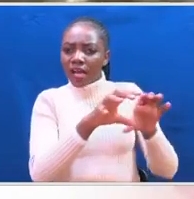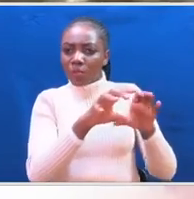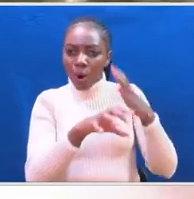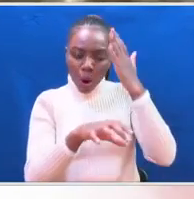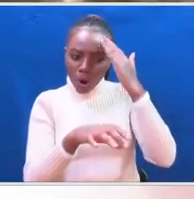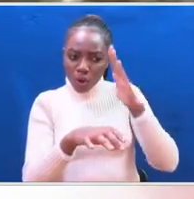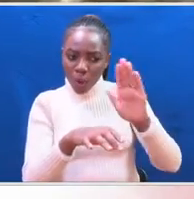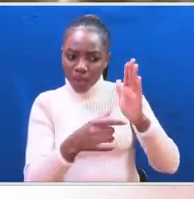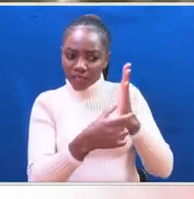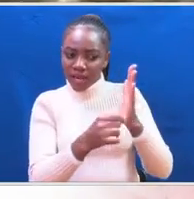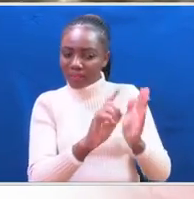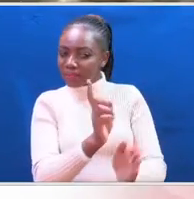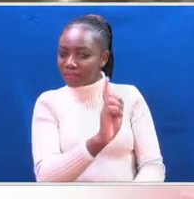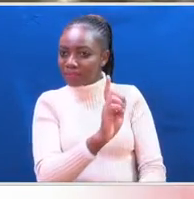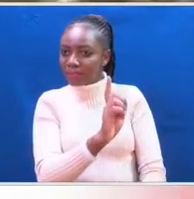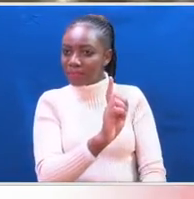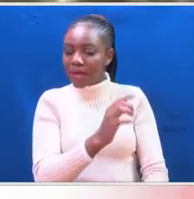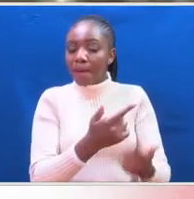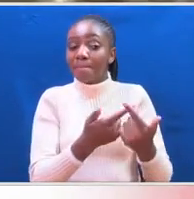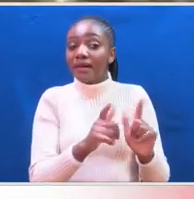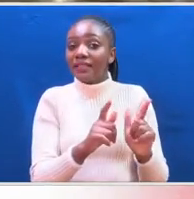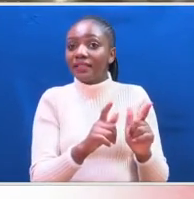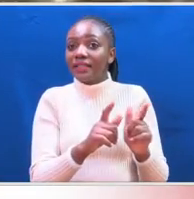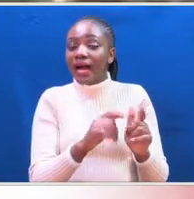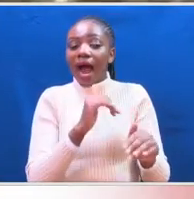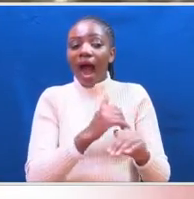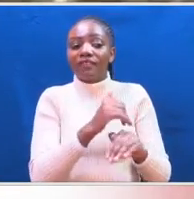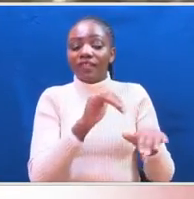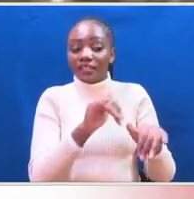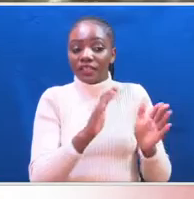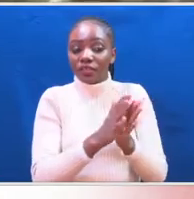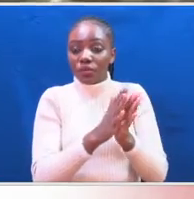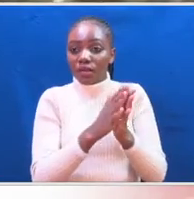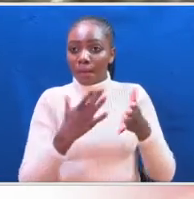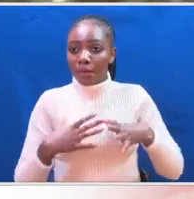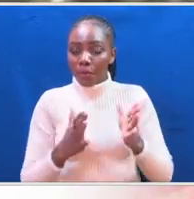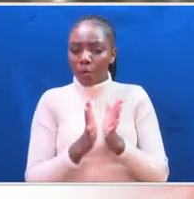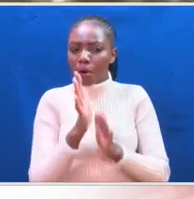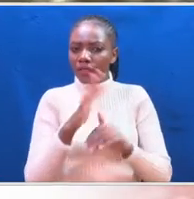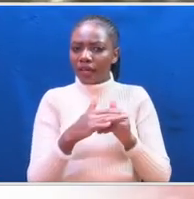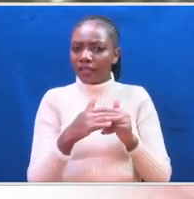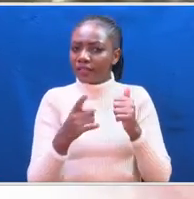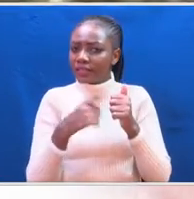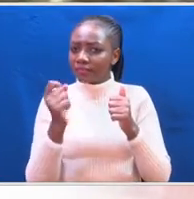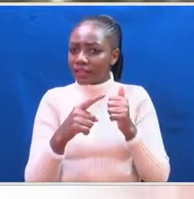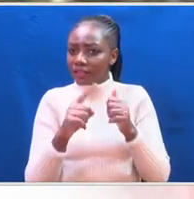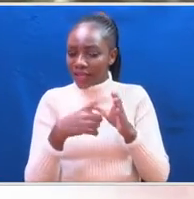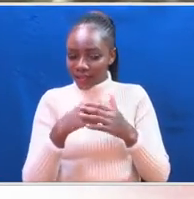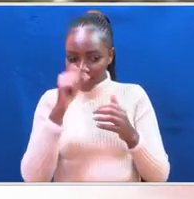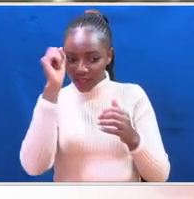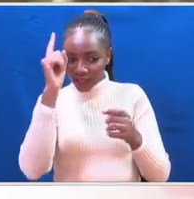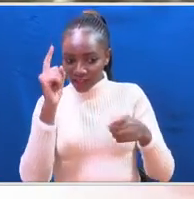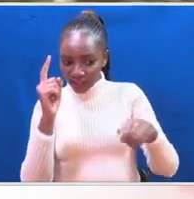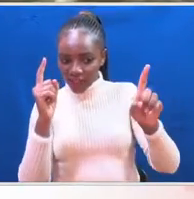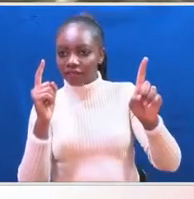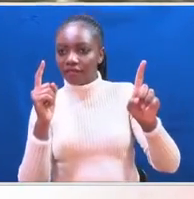Hakuwa najua jina yaka na hito Paraka, lakini paada ya ukakana mwanadamu kalibu saidi ya miesisita, haka ajielewa ya kwamba